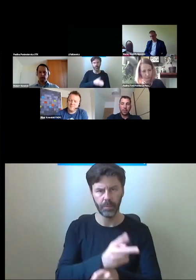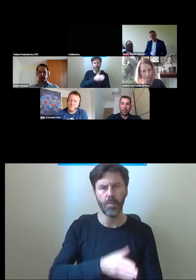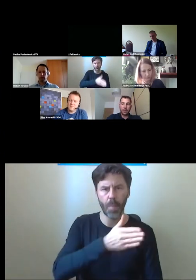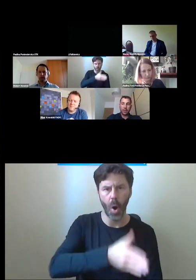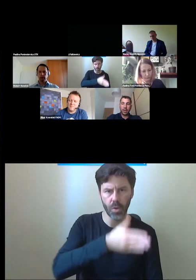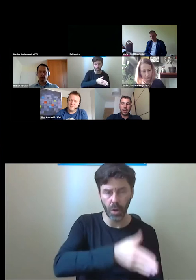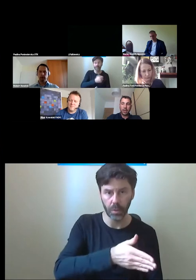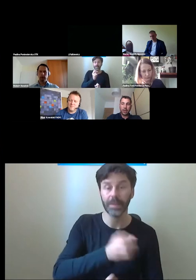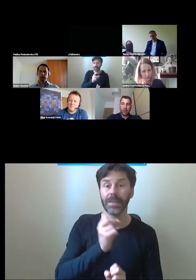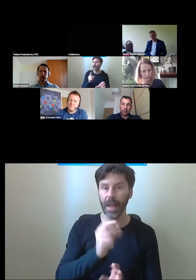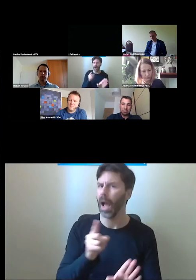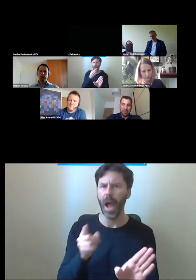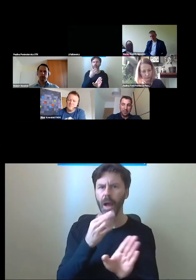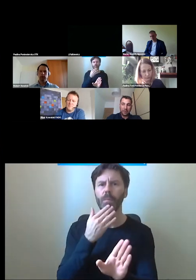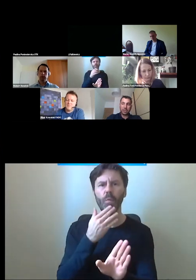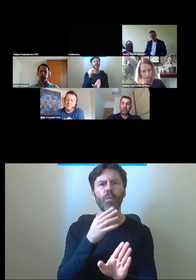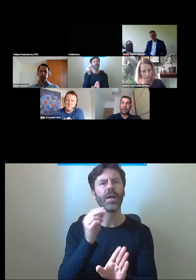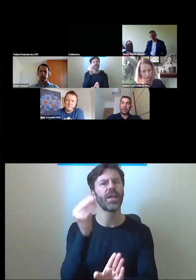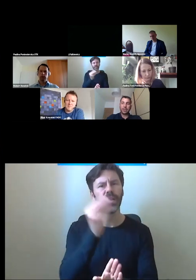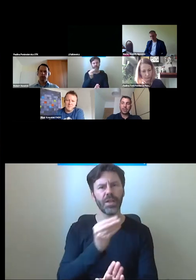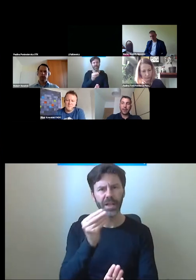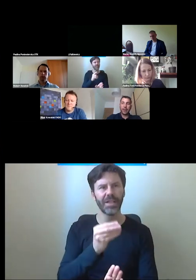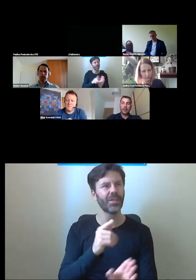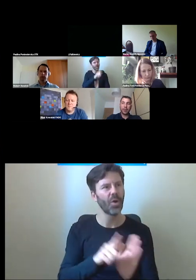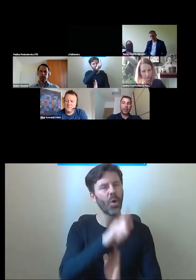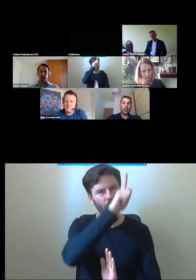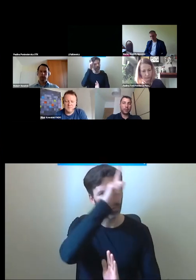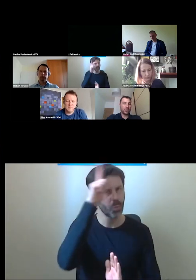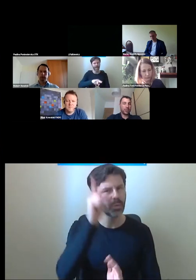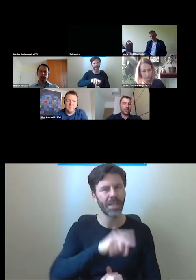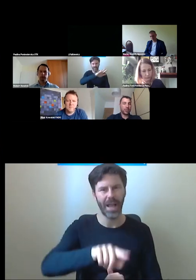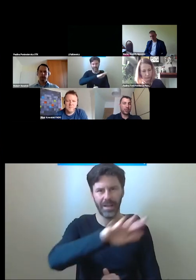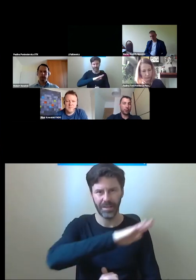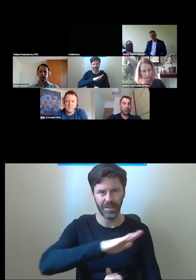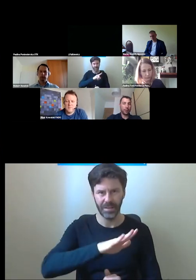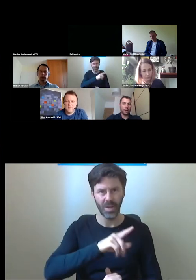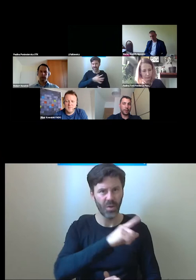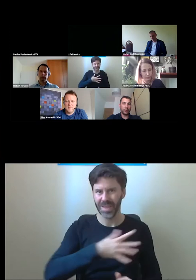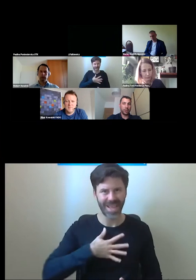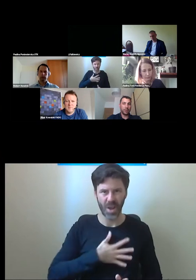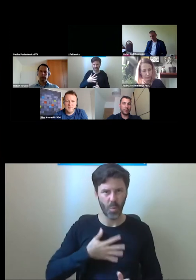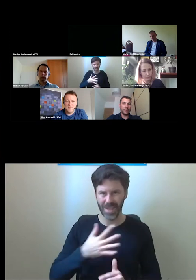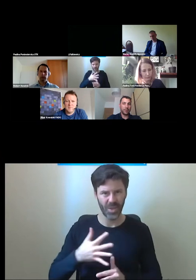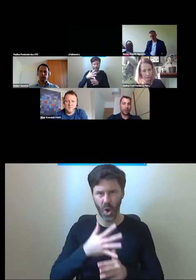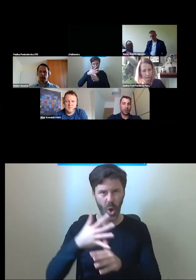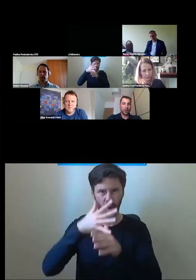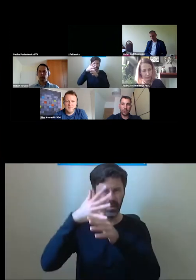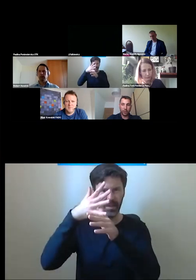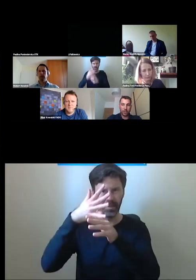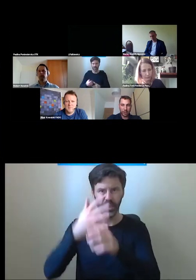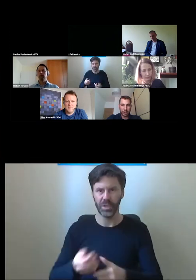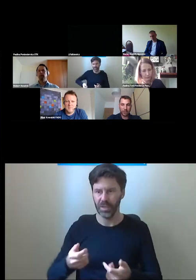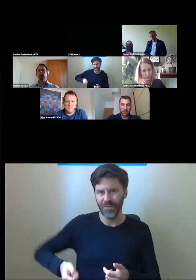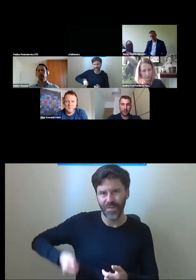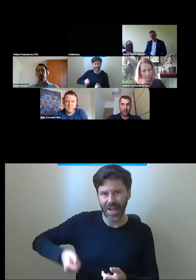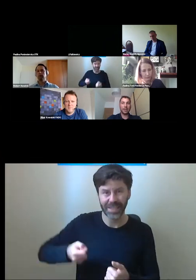My mówimy o większości społeczeństwa, które nie lubi korzystać z tych schodów i pokonywać różnicy wysokości,